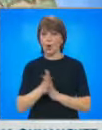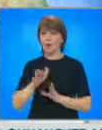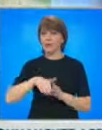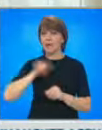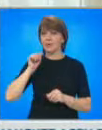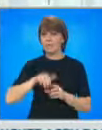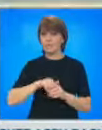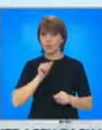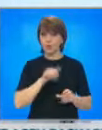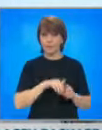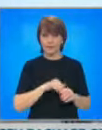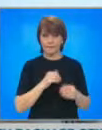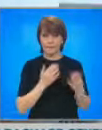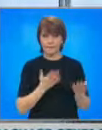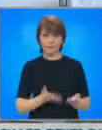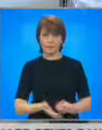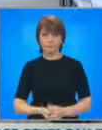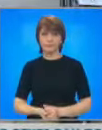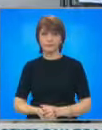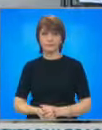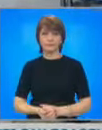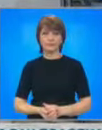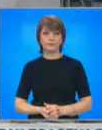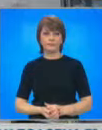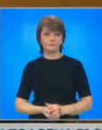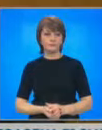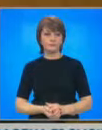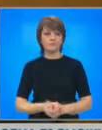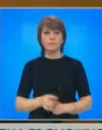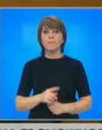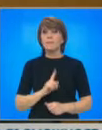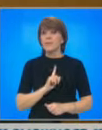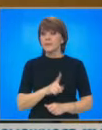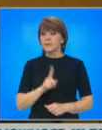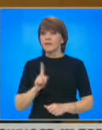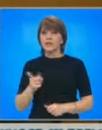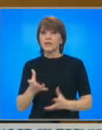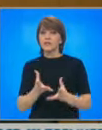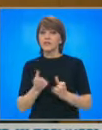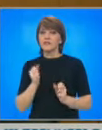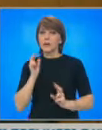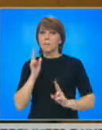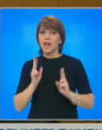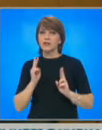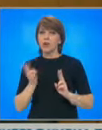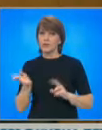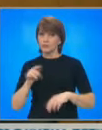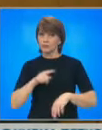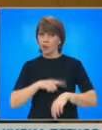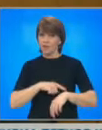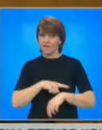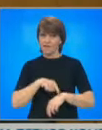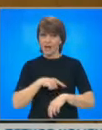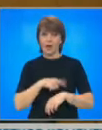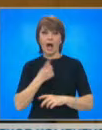при преминаването към Министерството на екологията. Всеки ще си вземе решението, когато му дойде времето. Ако условията, разбира се,